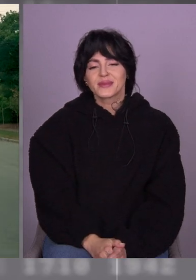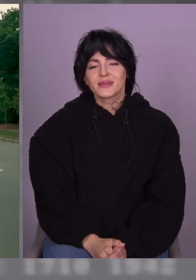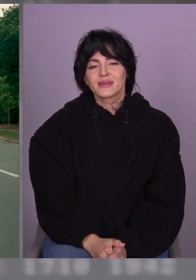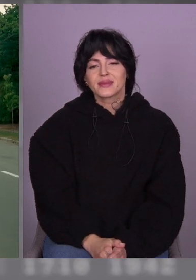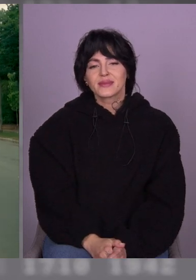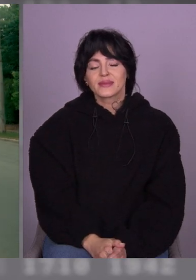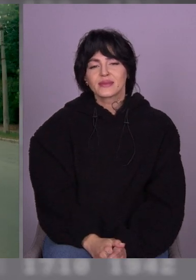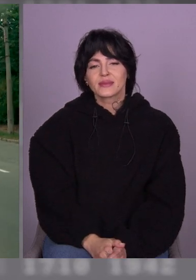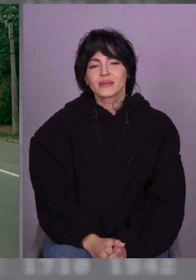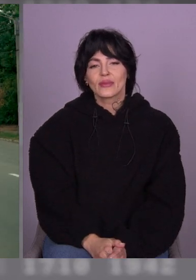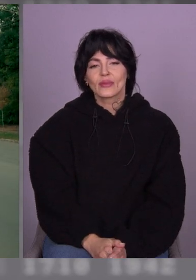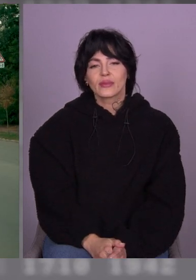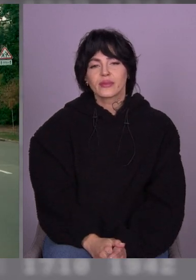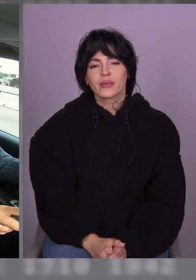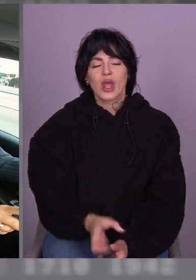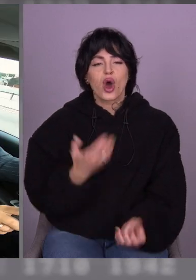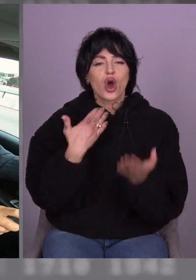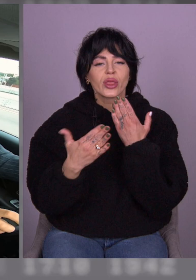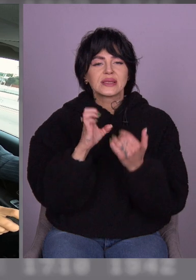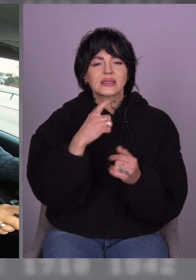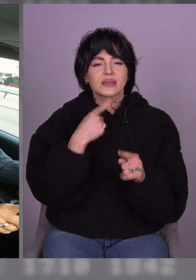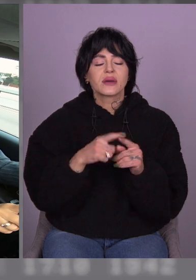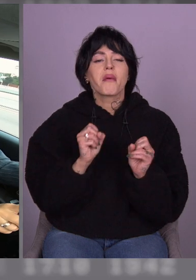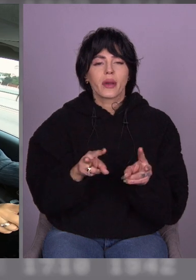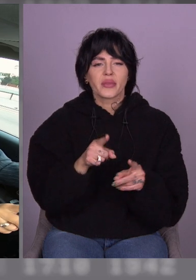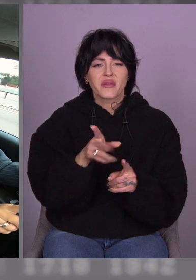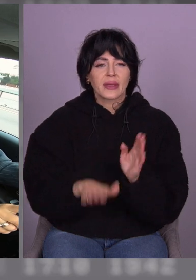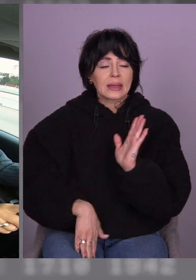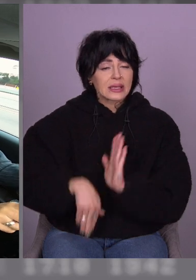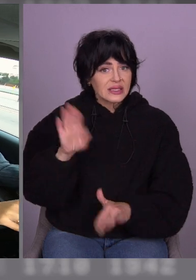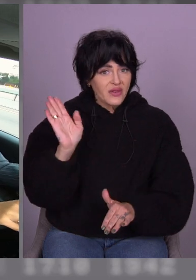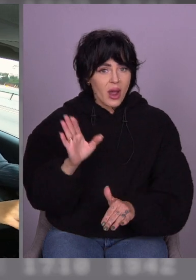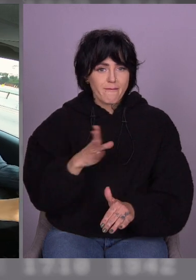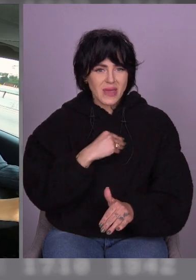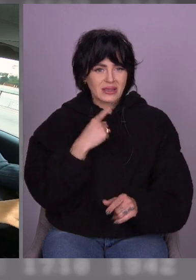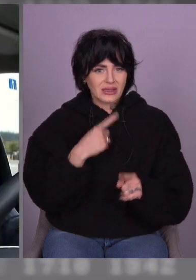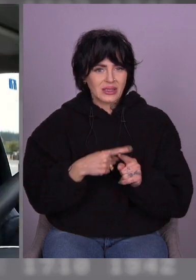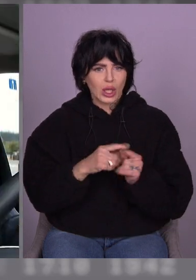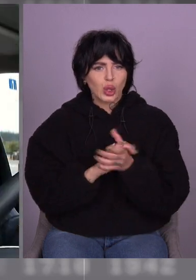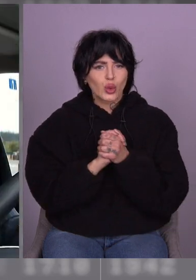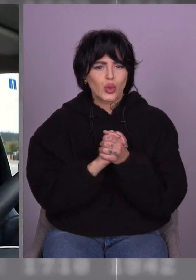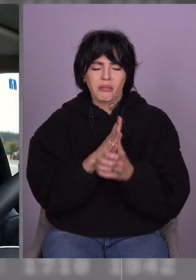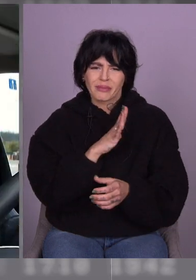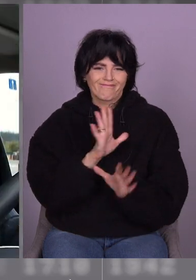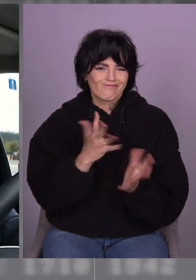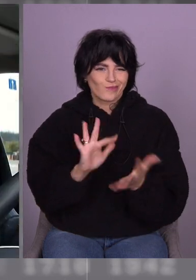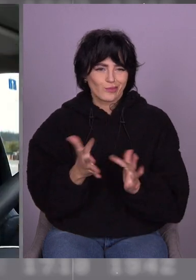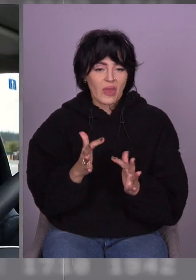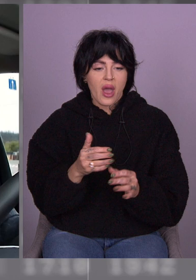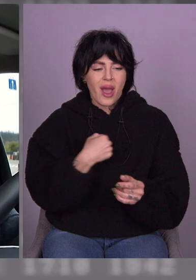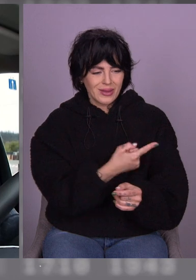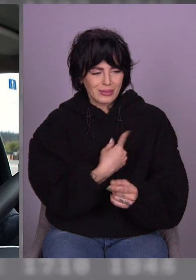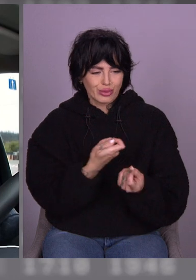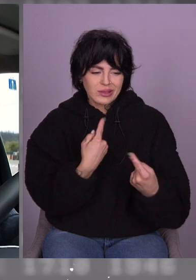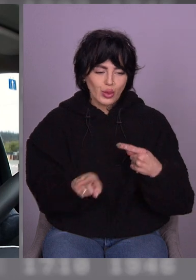У вас з Альоною, які у вас стосунки? Якось дитинство, знаєте, не дуже були дружні. Ми різні. Я дуже